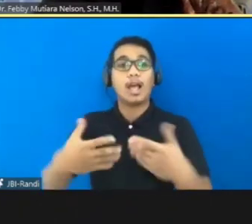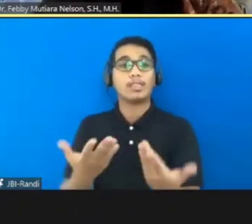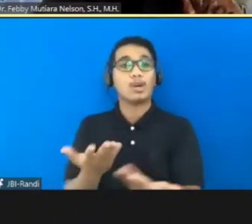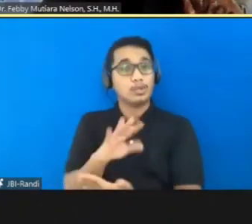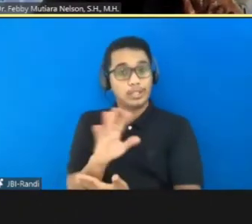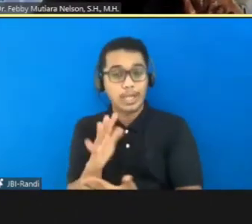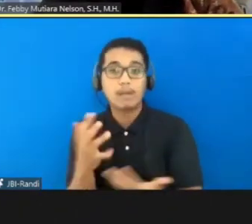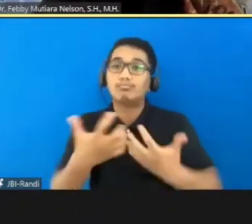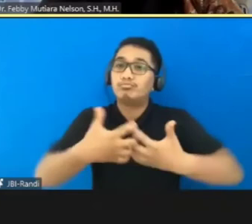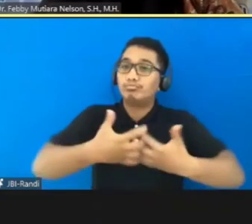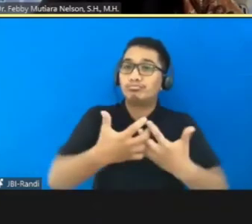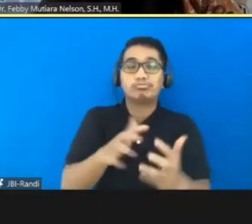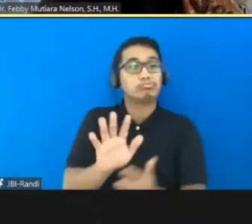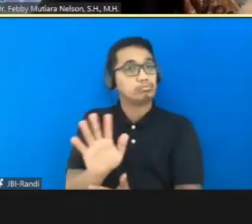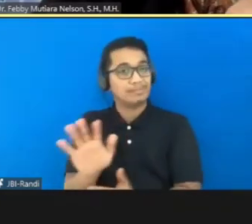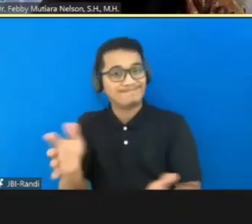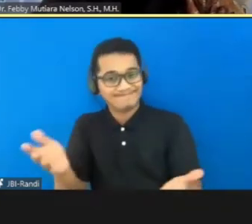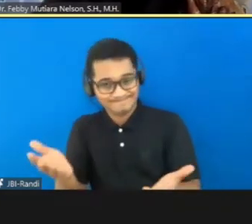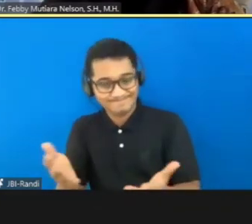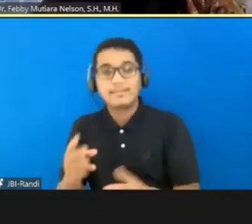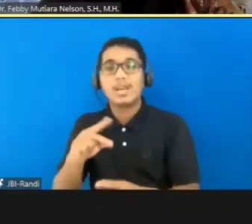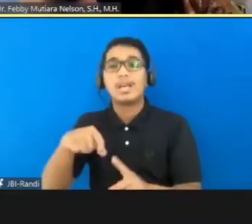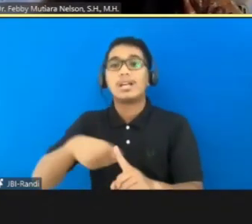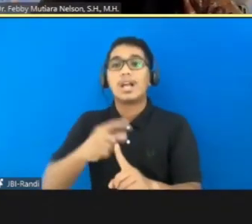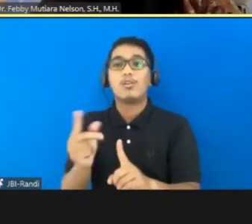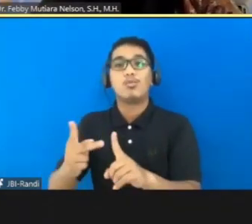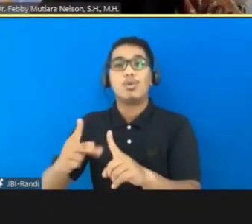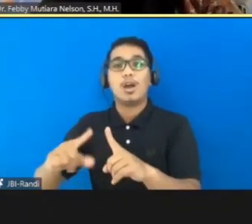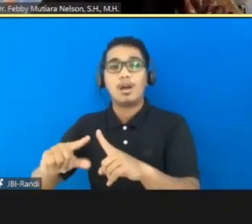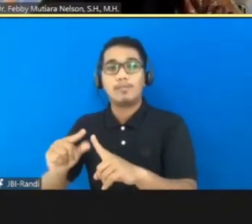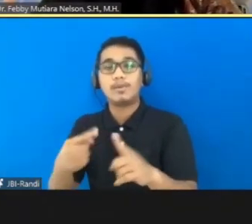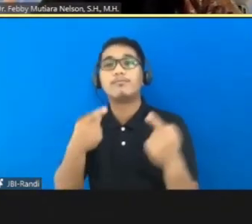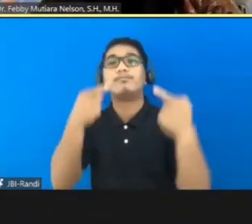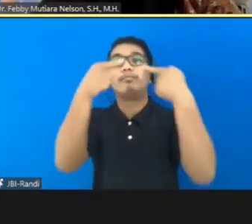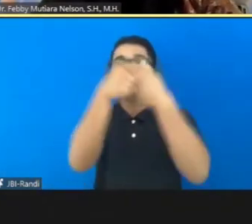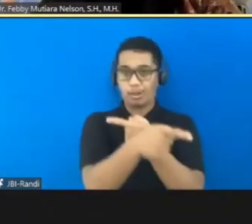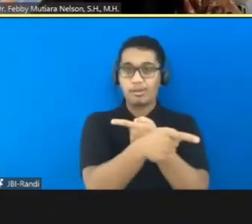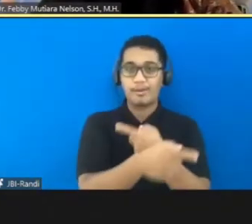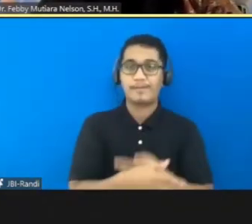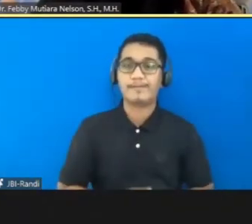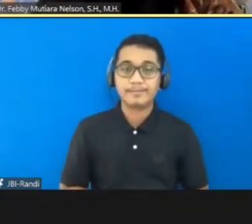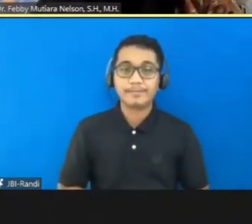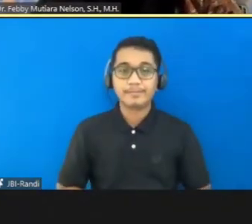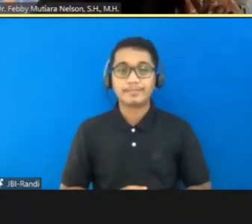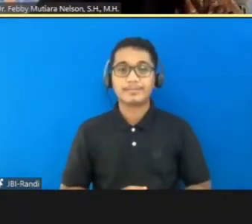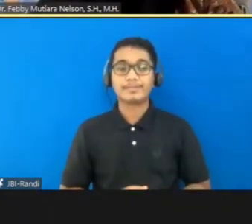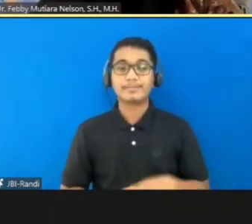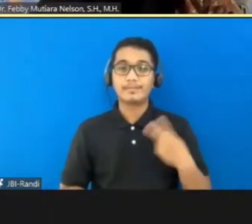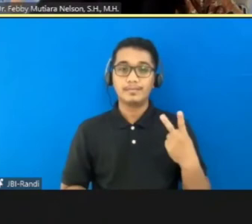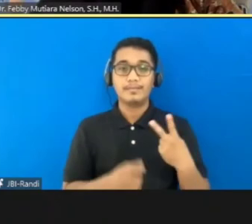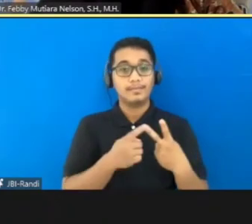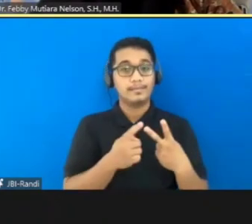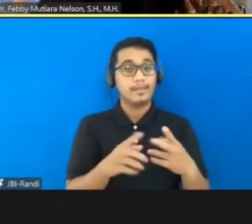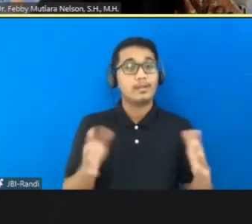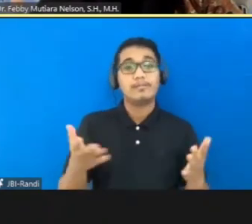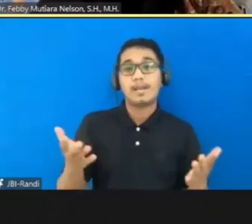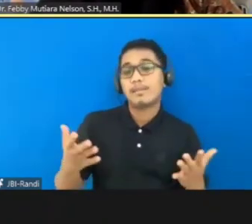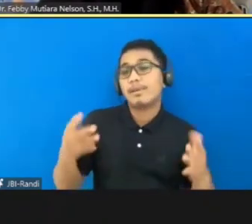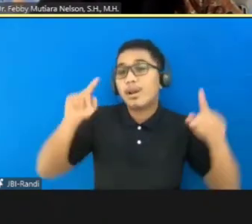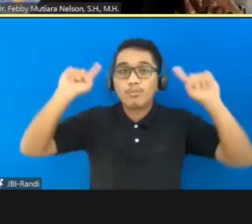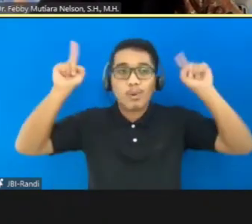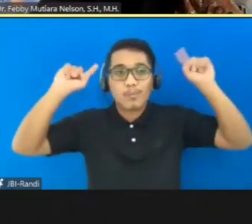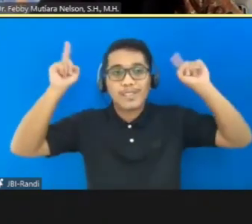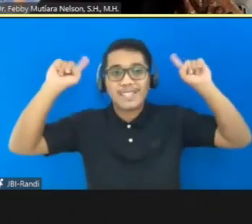sejalan atau tidak. Jangan sampai RKUHP bicara apa, kita bicara apa di dalam RPUH gitu ya. Kemudian bagaimana political will